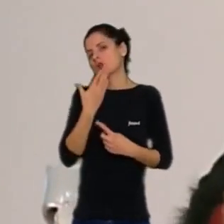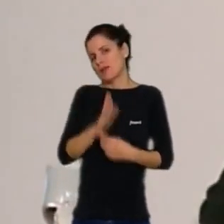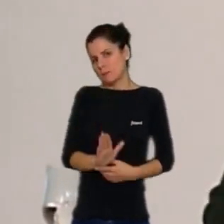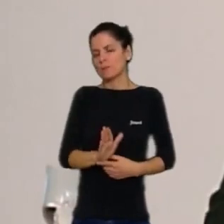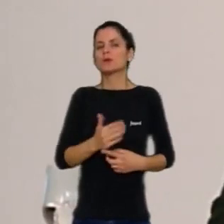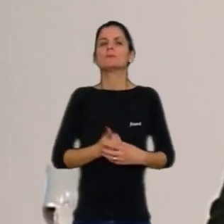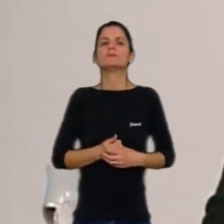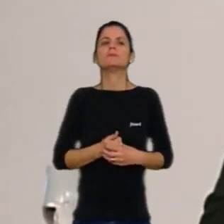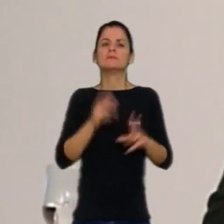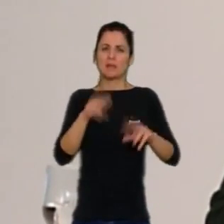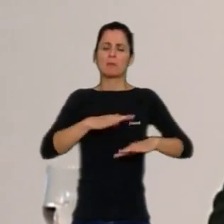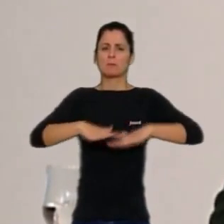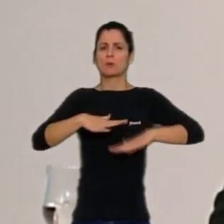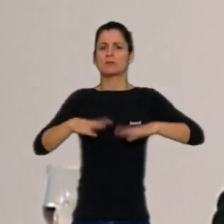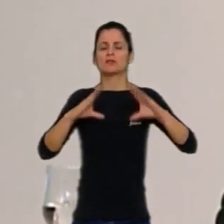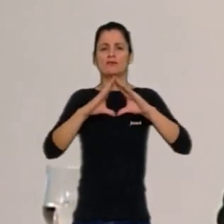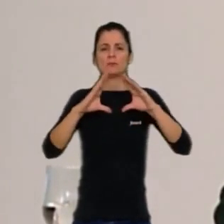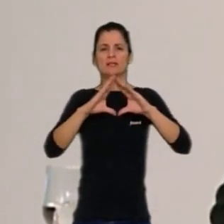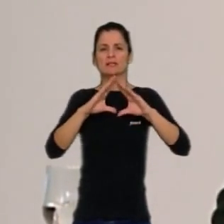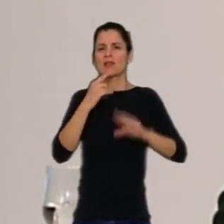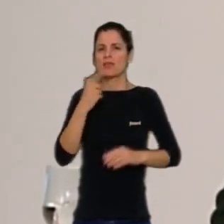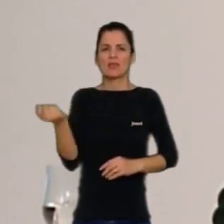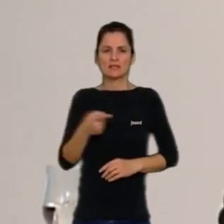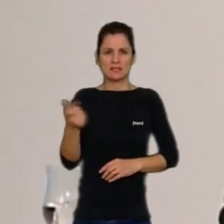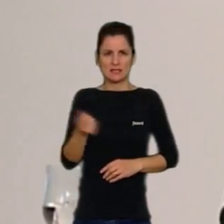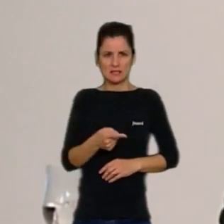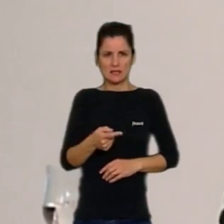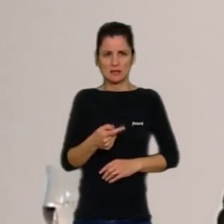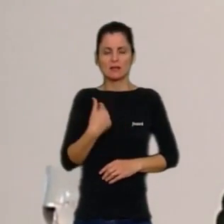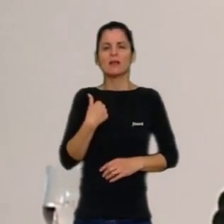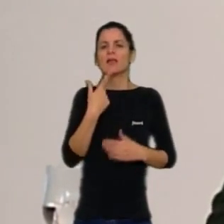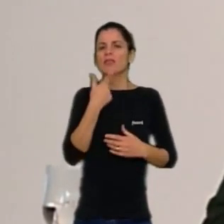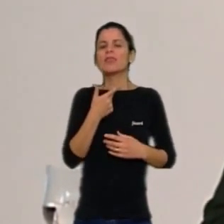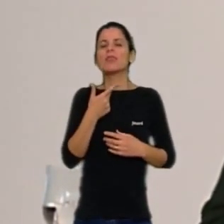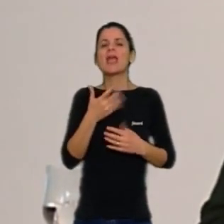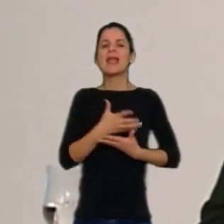també s'atribuïix al moviment feminista, que és El tamaño no importa.